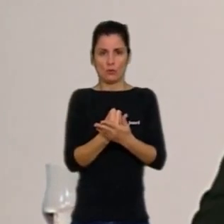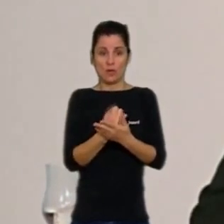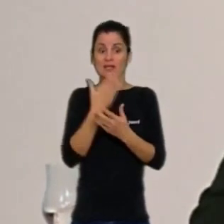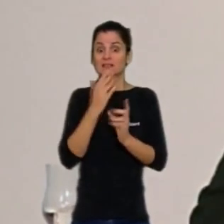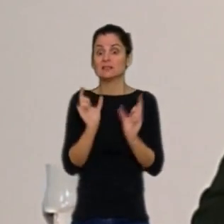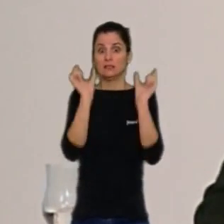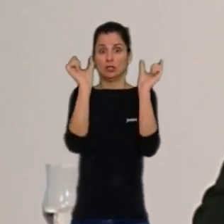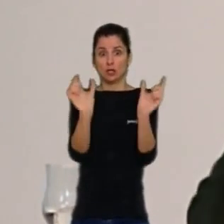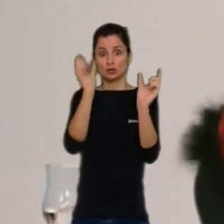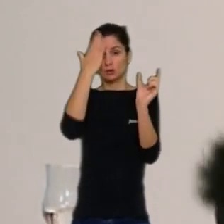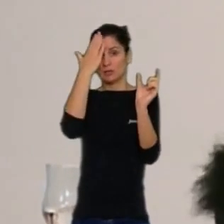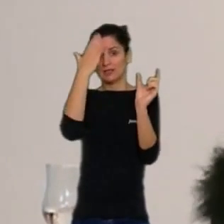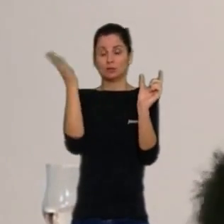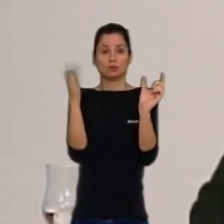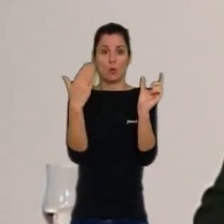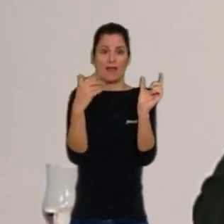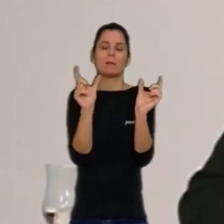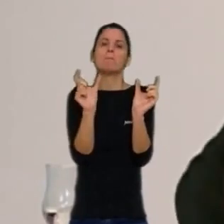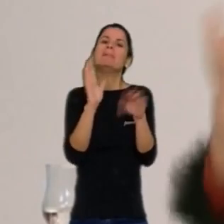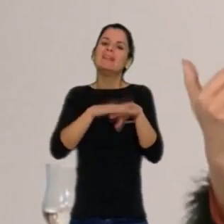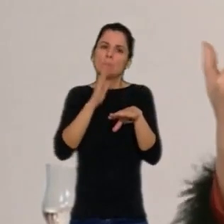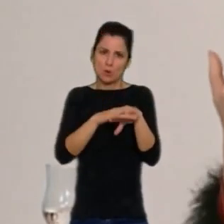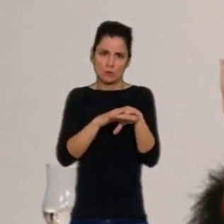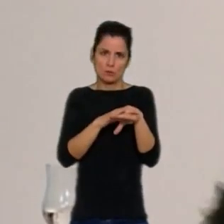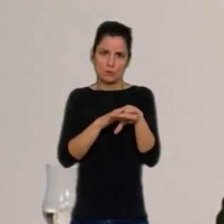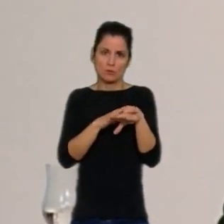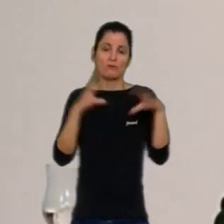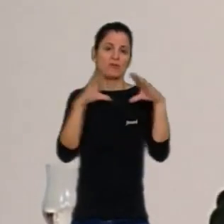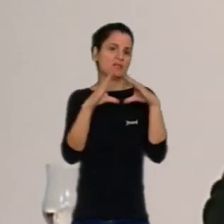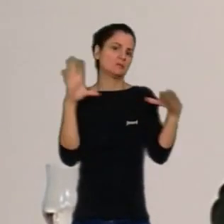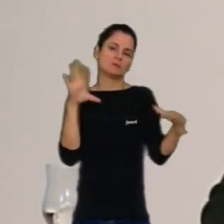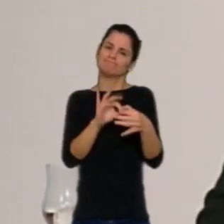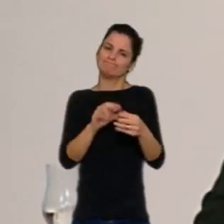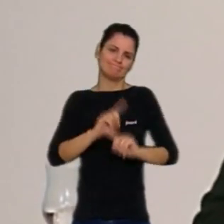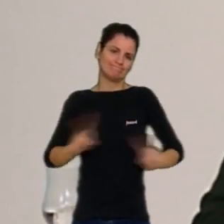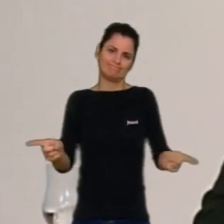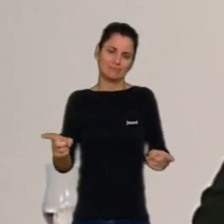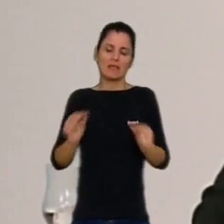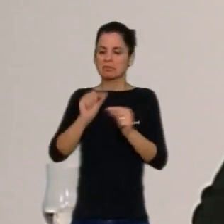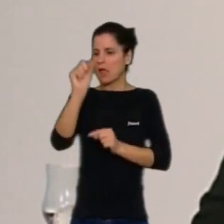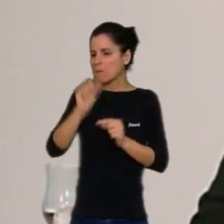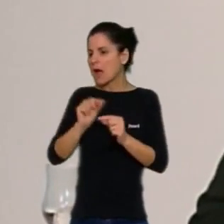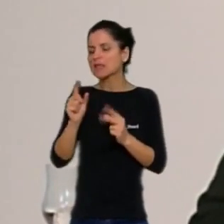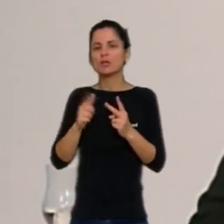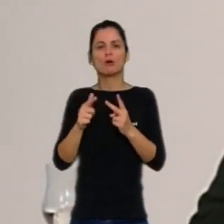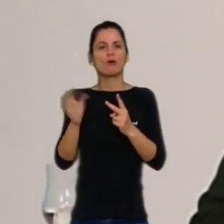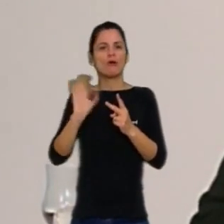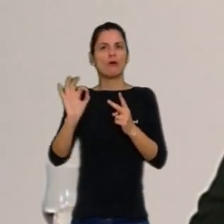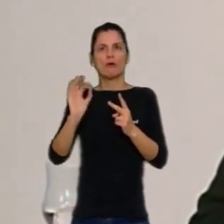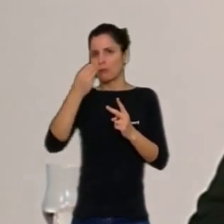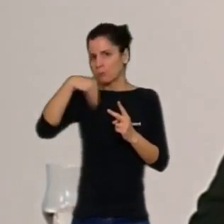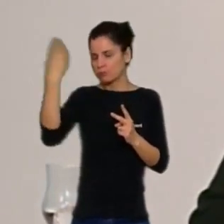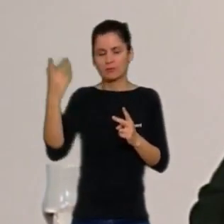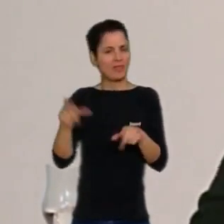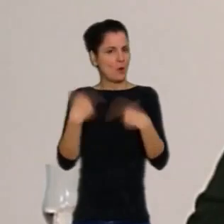tindre en compte que n'hi dos subjectes, almenys, crec que és en eix del feminisme. Tanto si hablamos de tamaño como si hablamos de destreza.